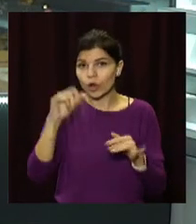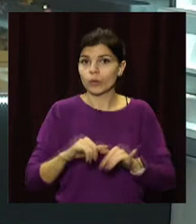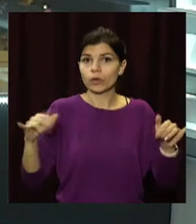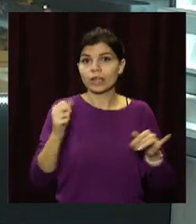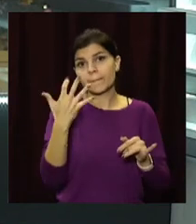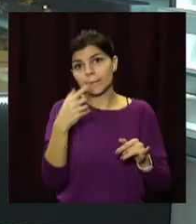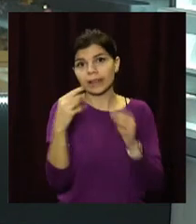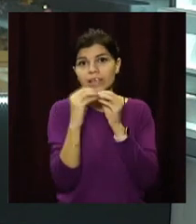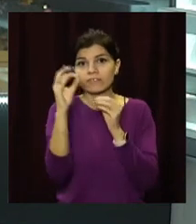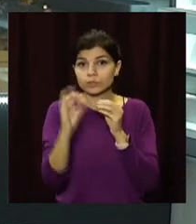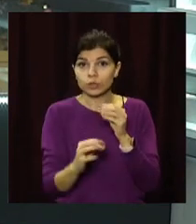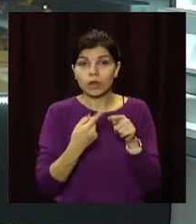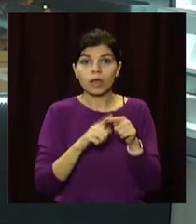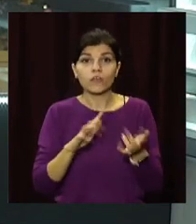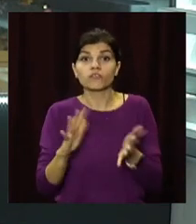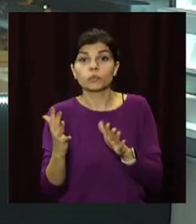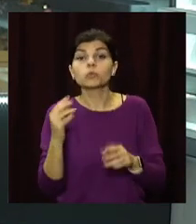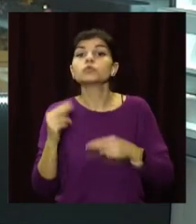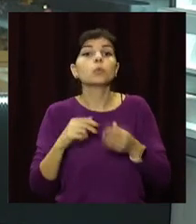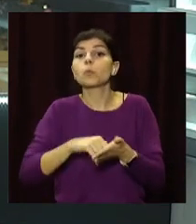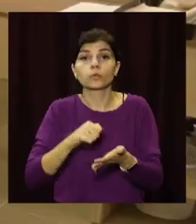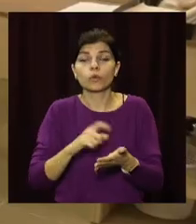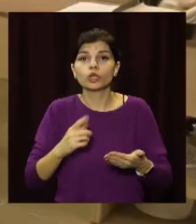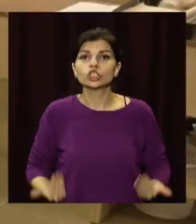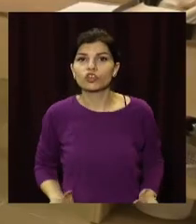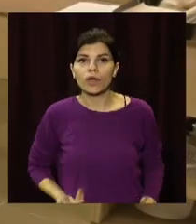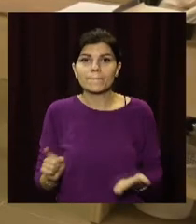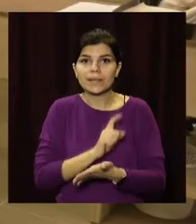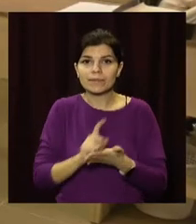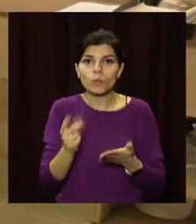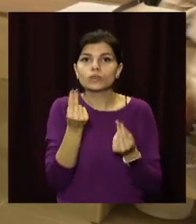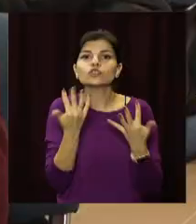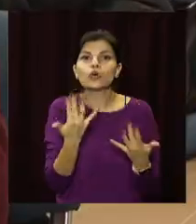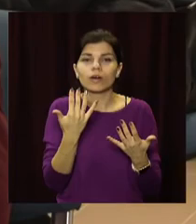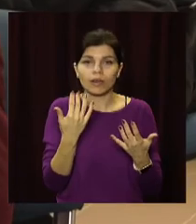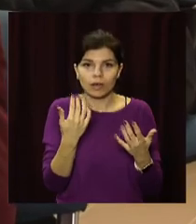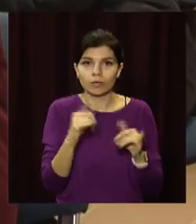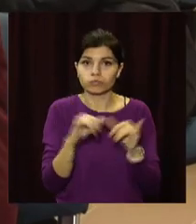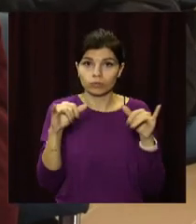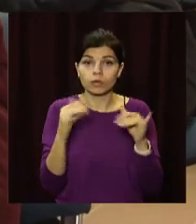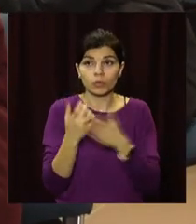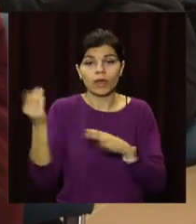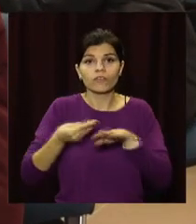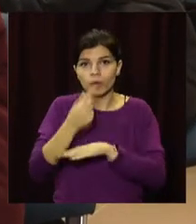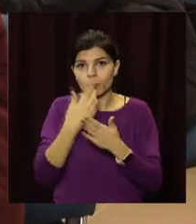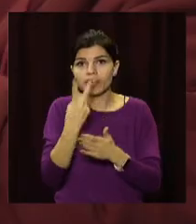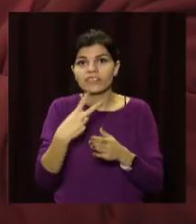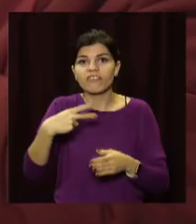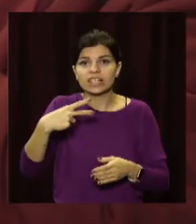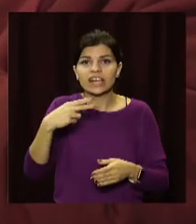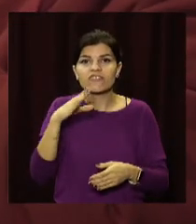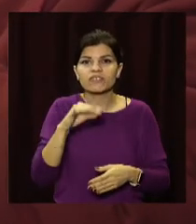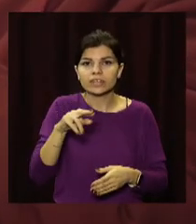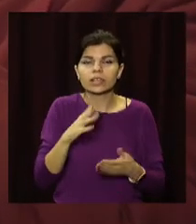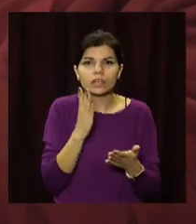Це відбулося через збільшення прожиткового мінімуму. Наразі у Дніпрі призначають і виплачують понад 20 видів соціальної допомоги. Через